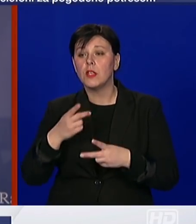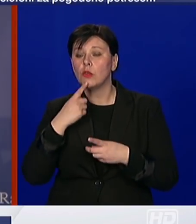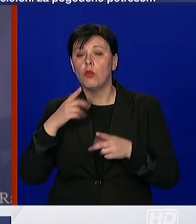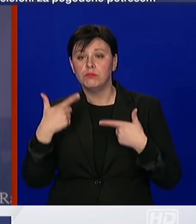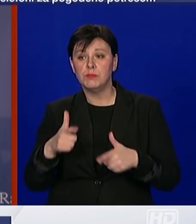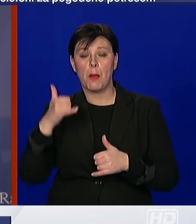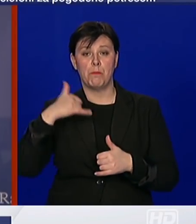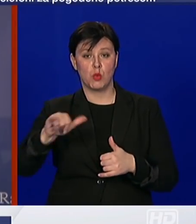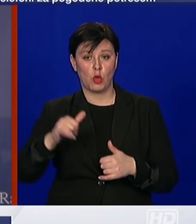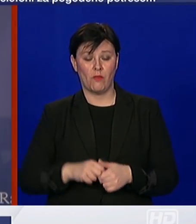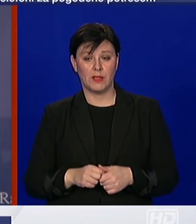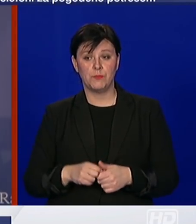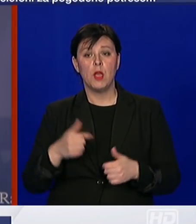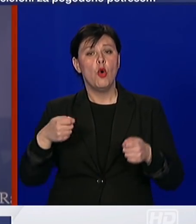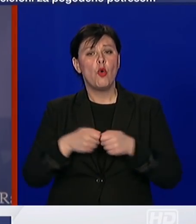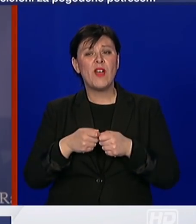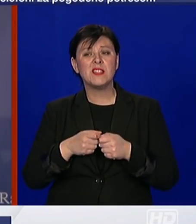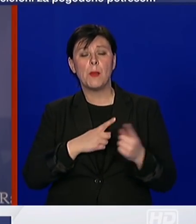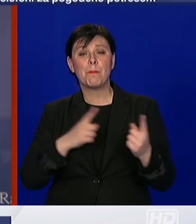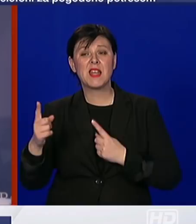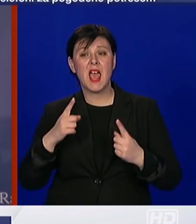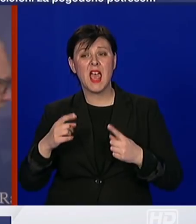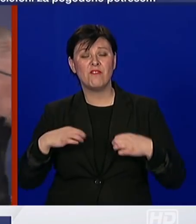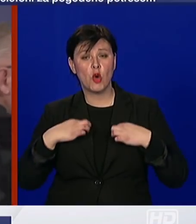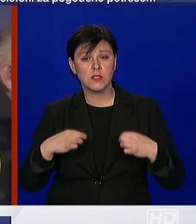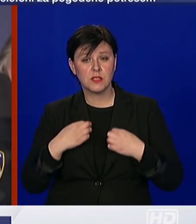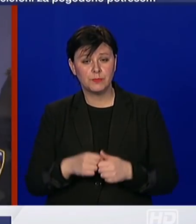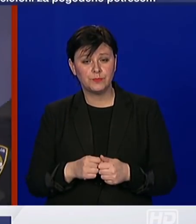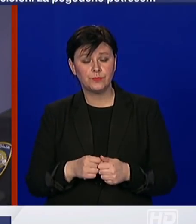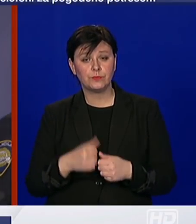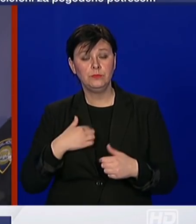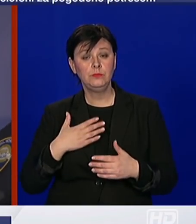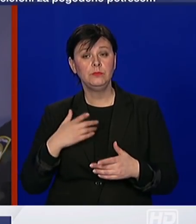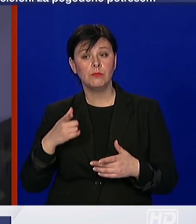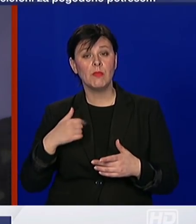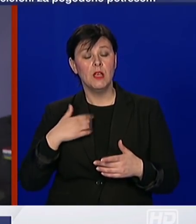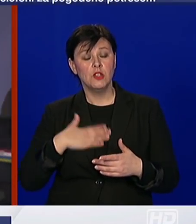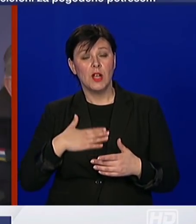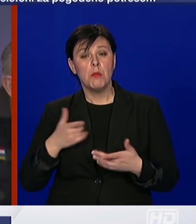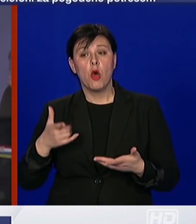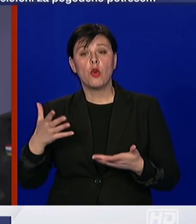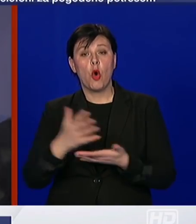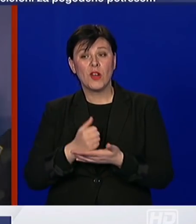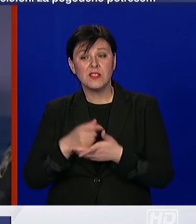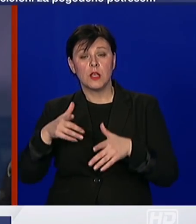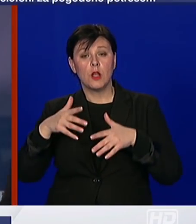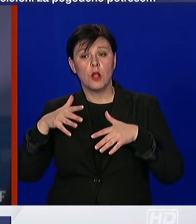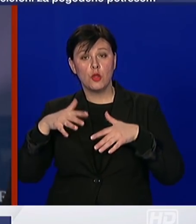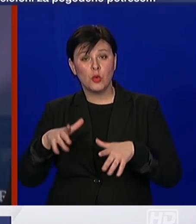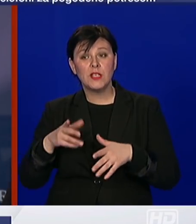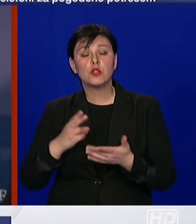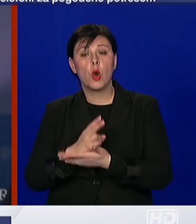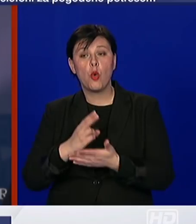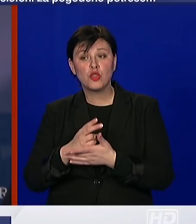Jedno pitanje je vezano u sanitetski prijevoz, pa ne znam tko je nadležan. Žele nam se korisnici da se, znači, sanitetske službe